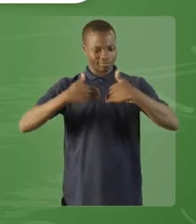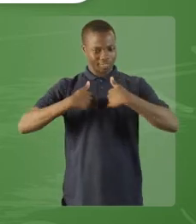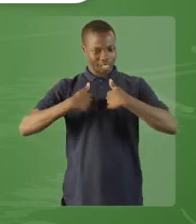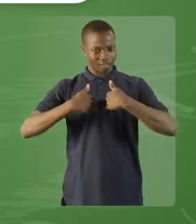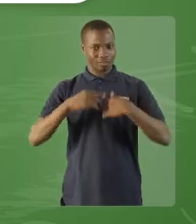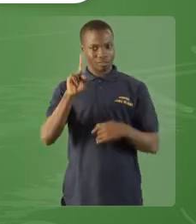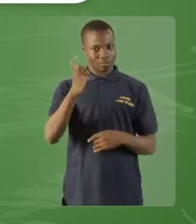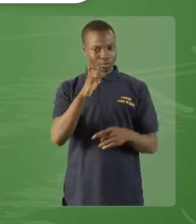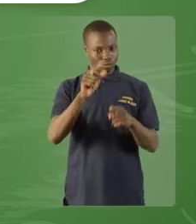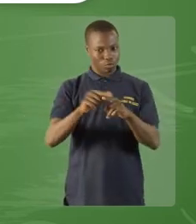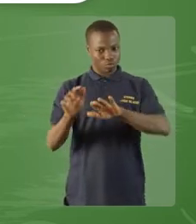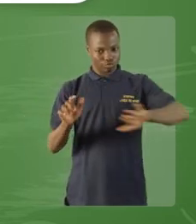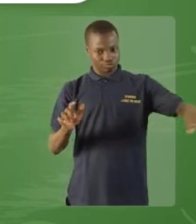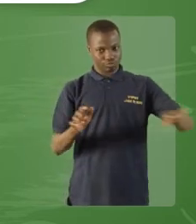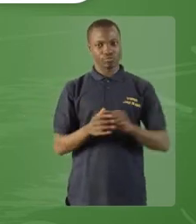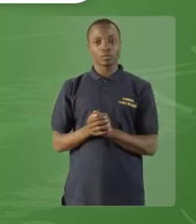Lesquels?